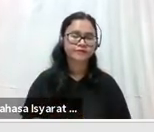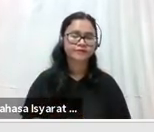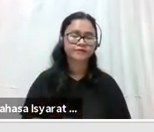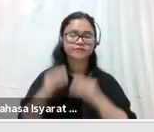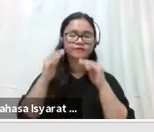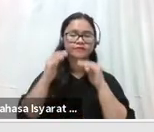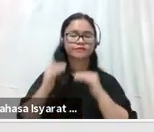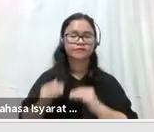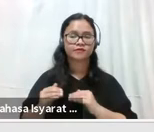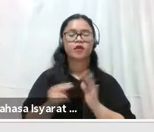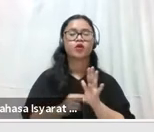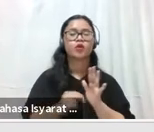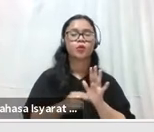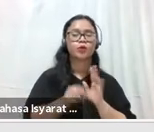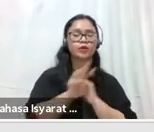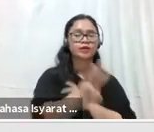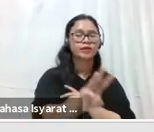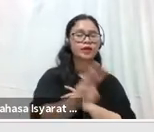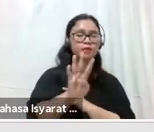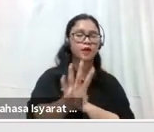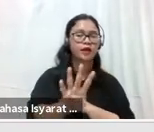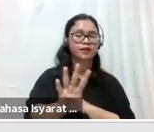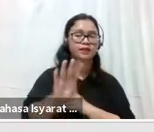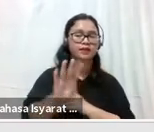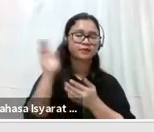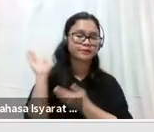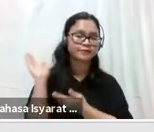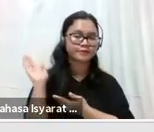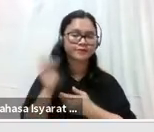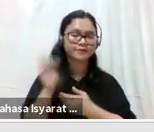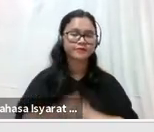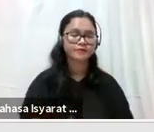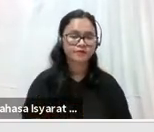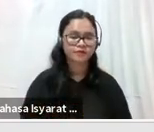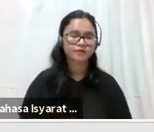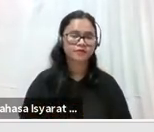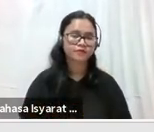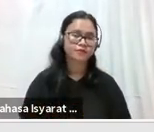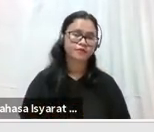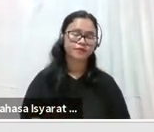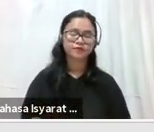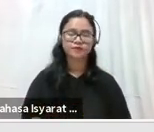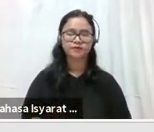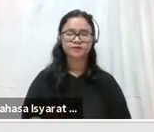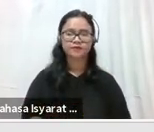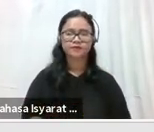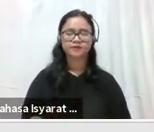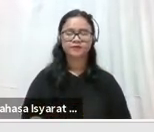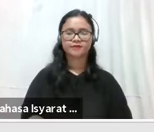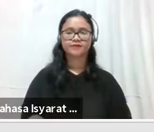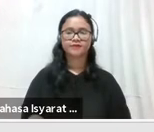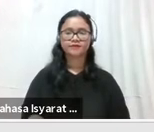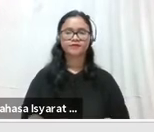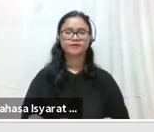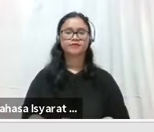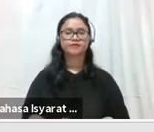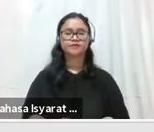Individu. 34, Elvi Andi Nain dalam kurung Individu.